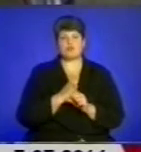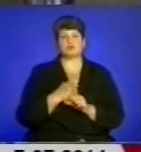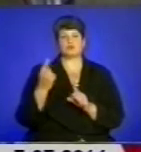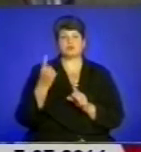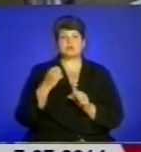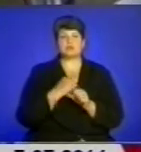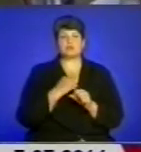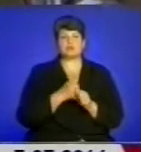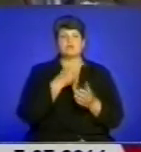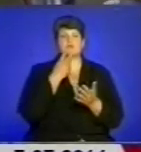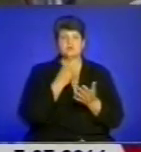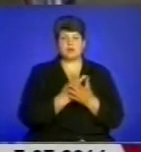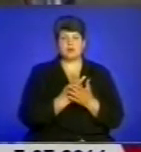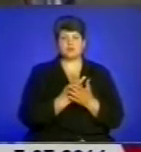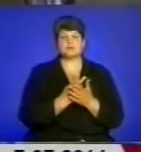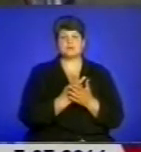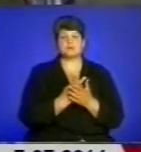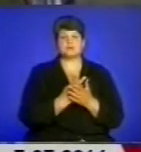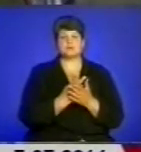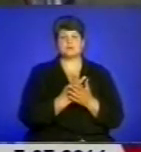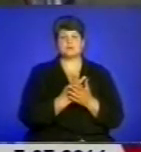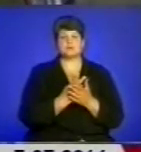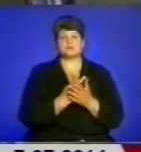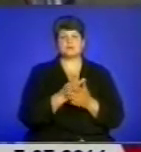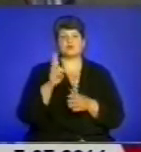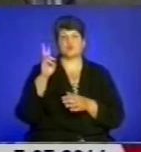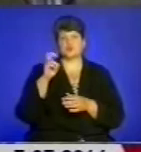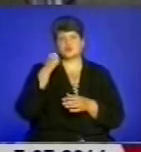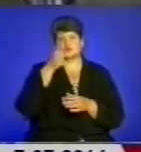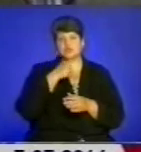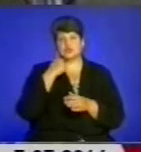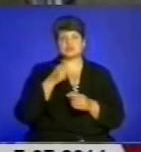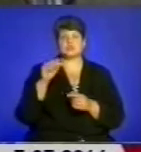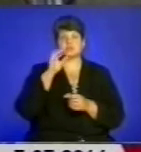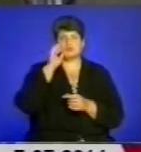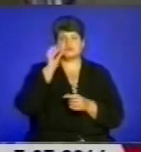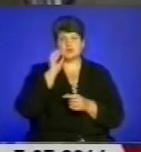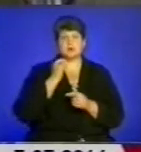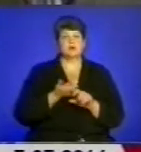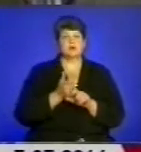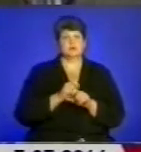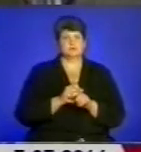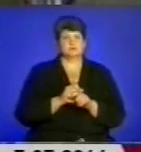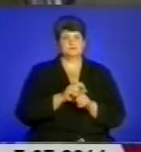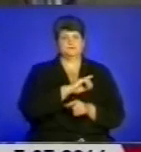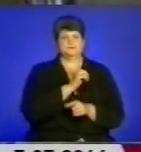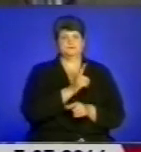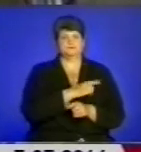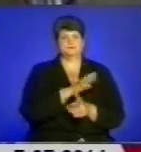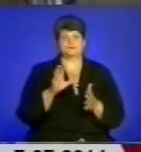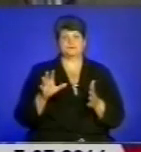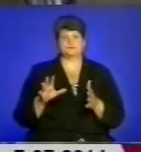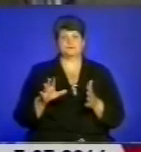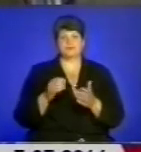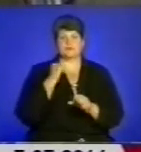бачив на вистеці, присвяченій 200-річчю Шевченка. Досить потужна в енергетичному плані